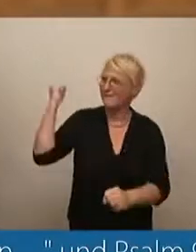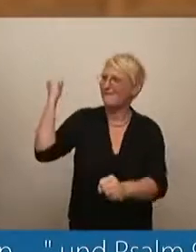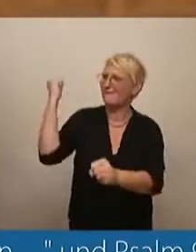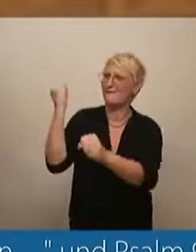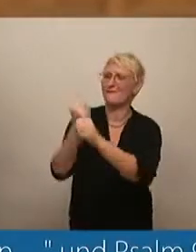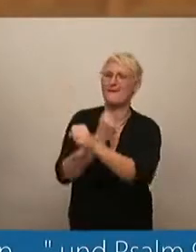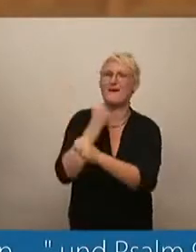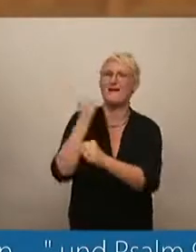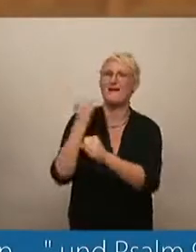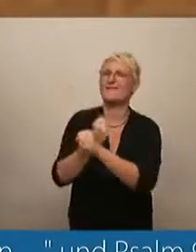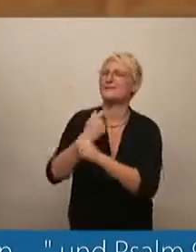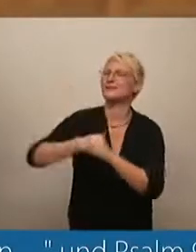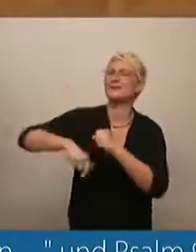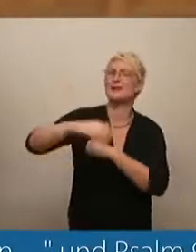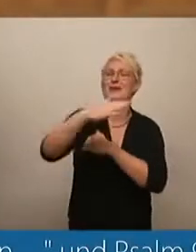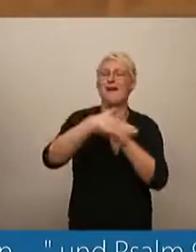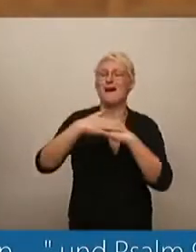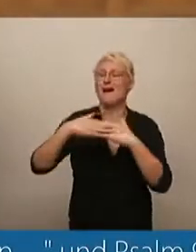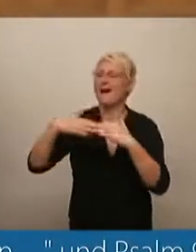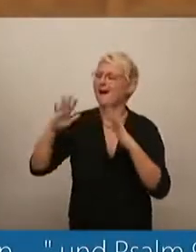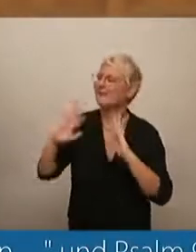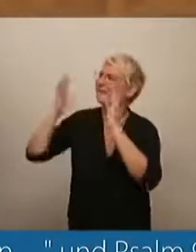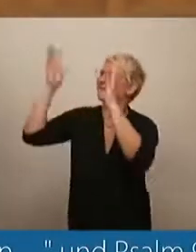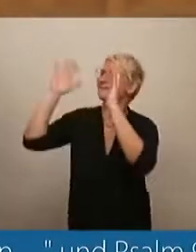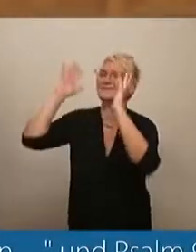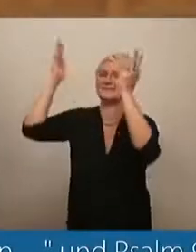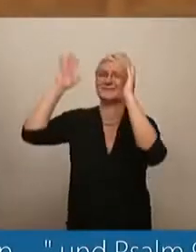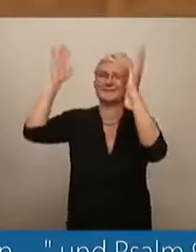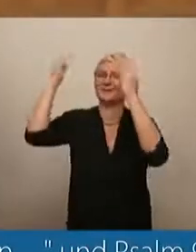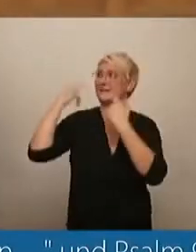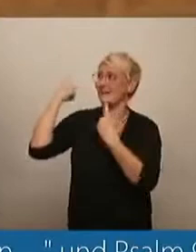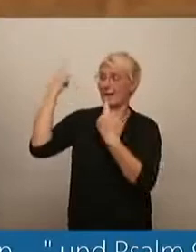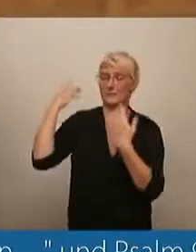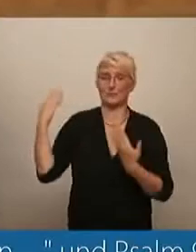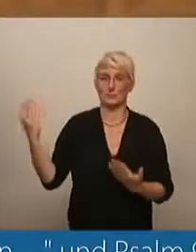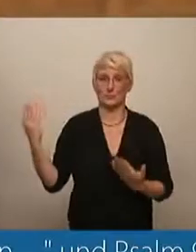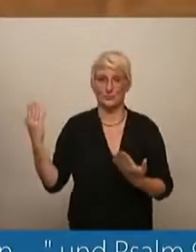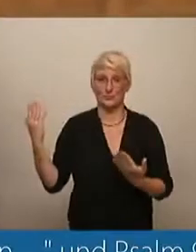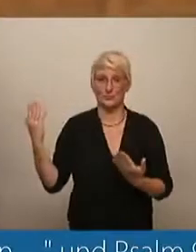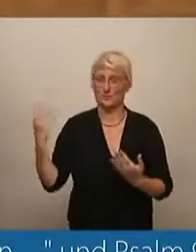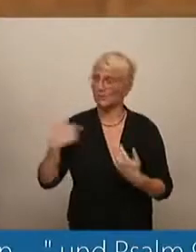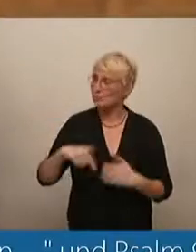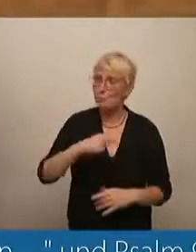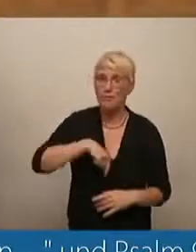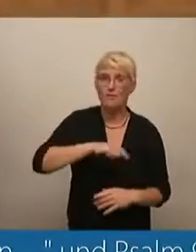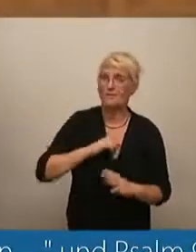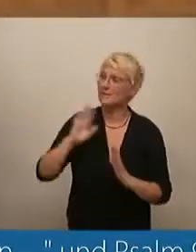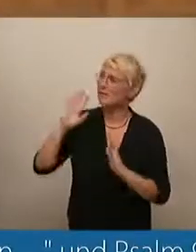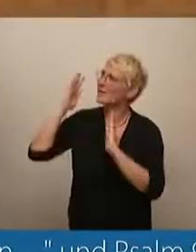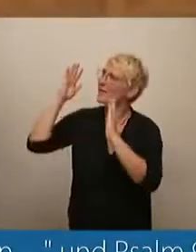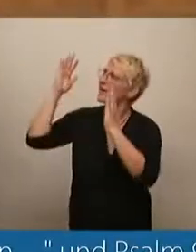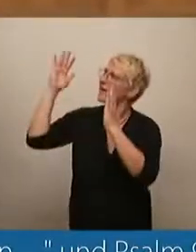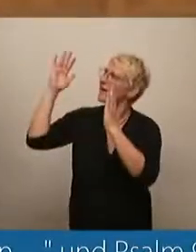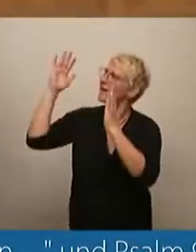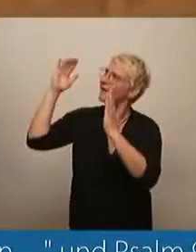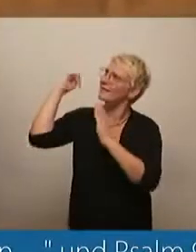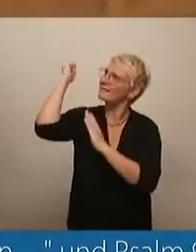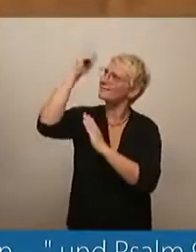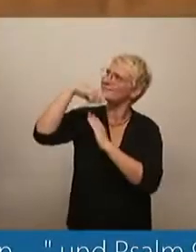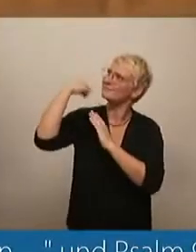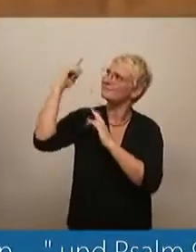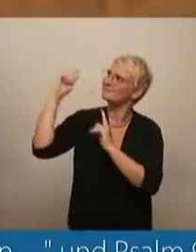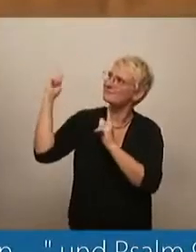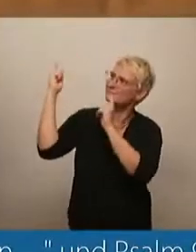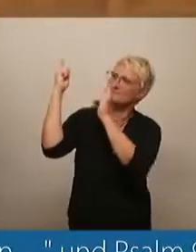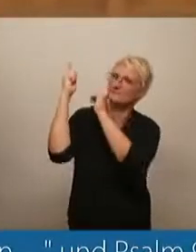unseres Heiles. Lasst uns mit Lob seinem Angesicht nahen,